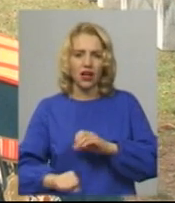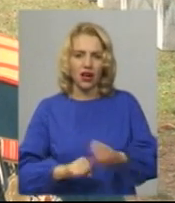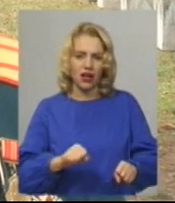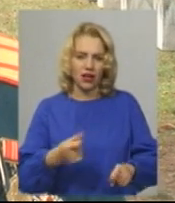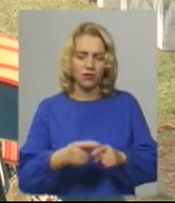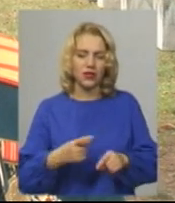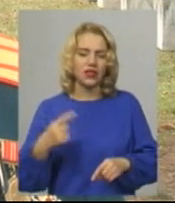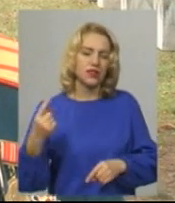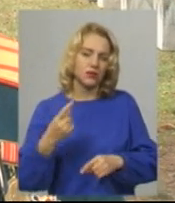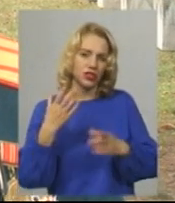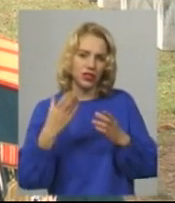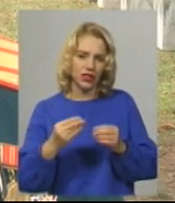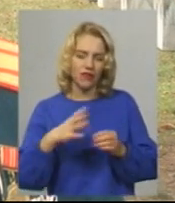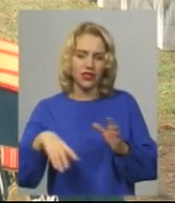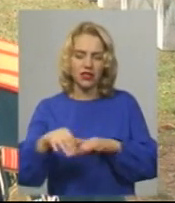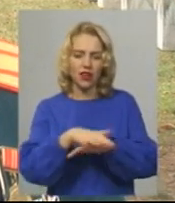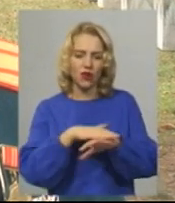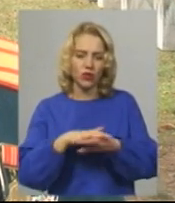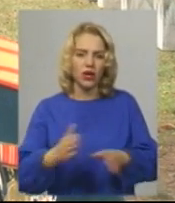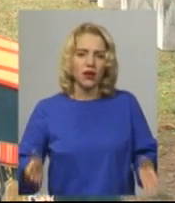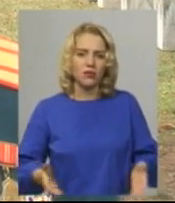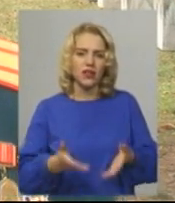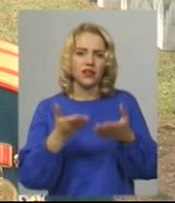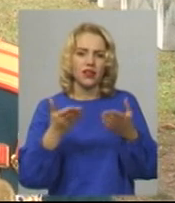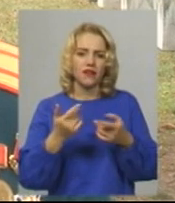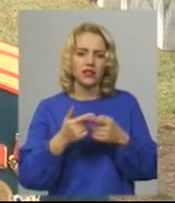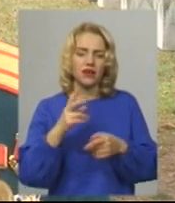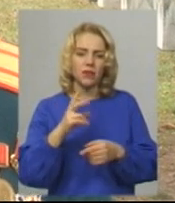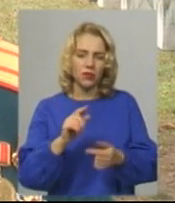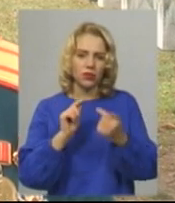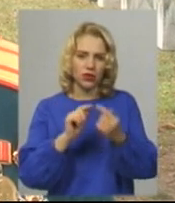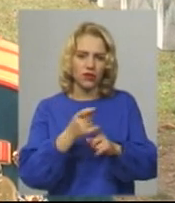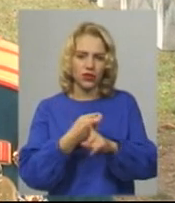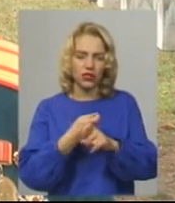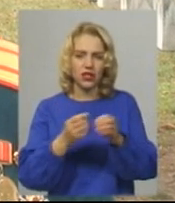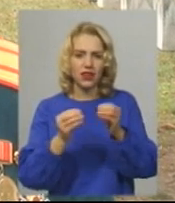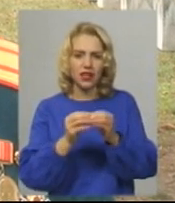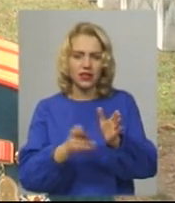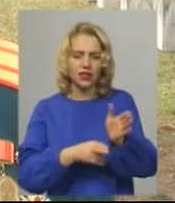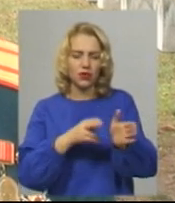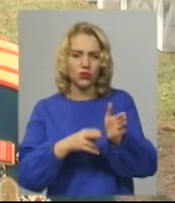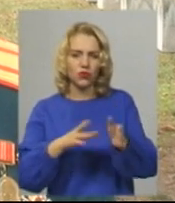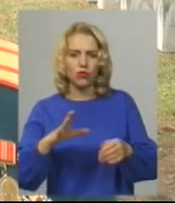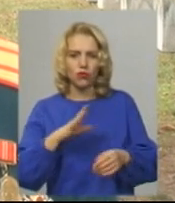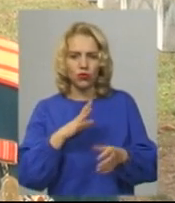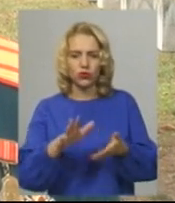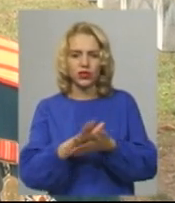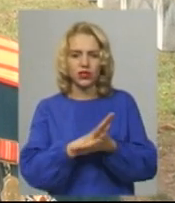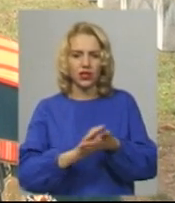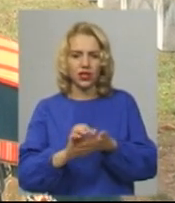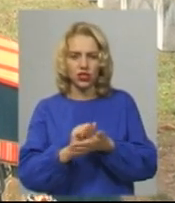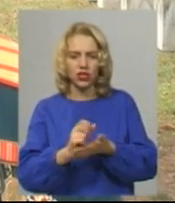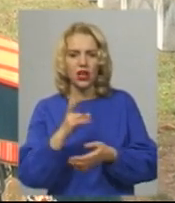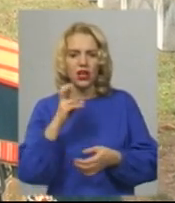піднявся на боротьбу з нацистами і в перші дні, і в кінці 41-го року. Десять потягів було знищено підпільниками на станції